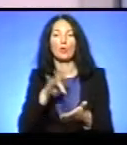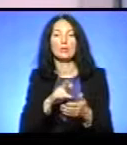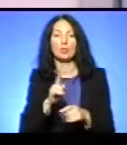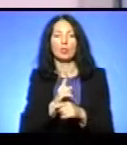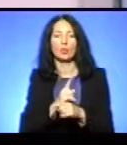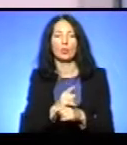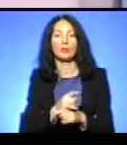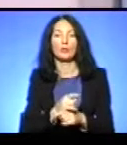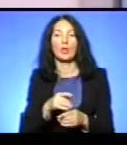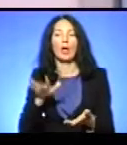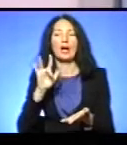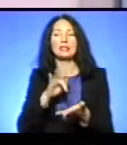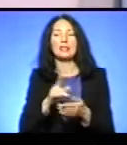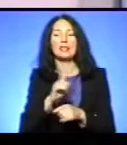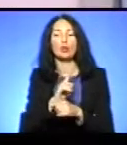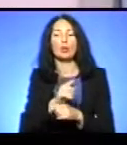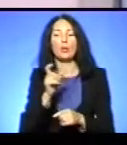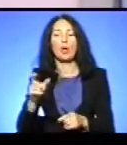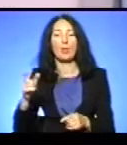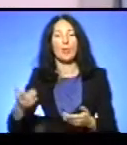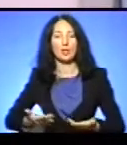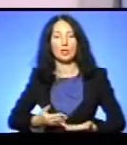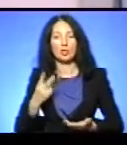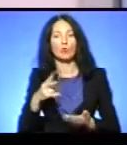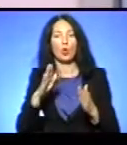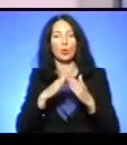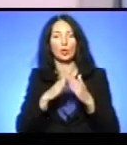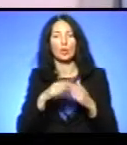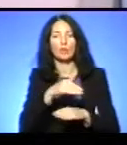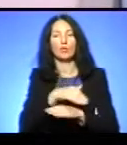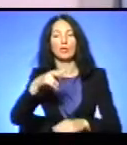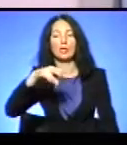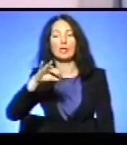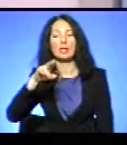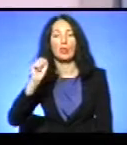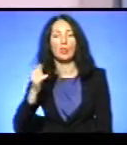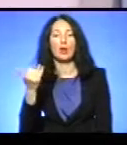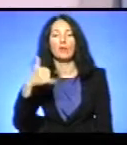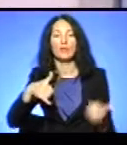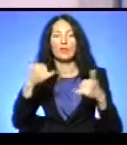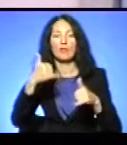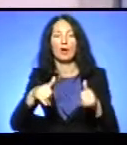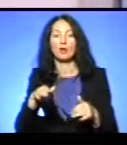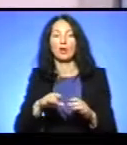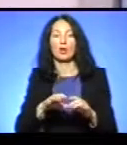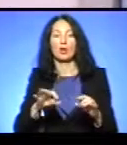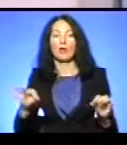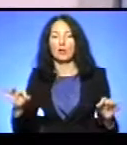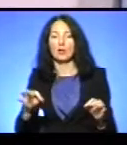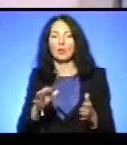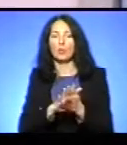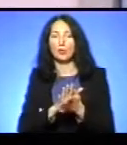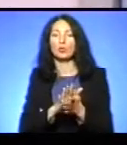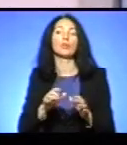Майже в центрі Тернополя мешканці двох приватних будинків по вулиці Липовій зливають каналізаційні стоки у систему водовідводу,